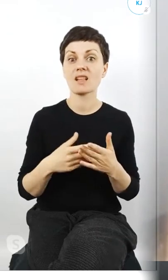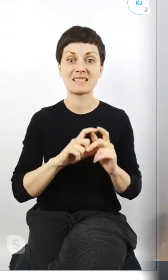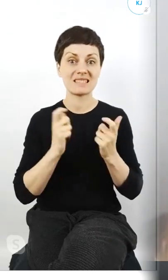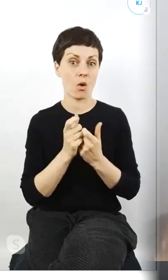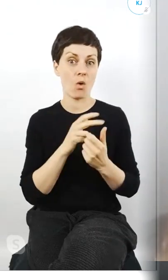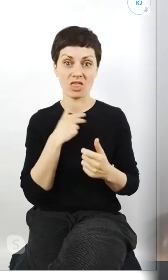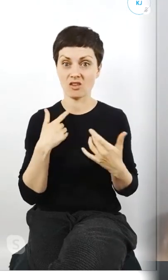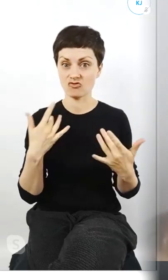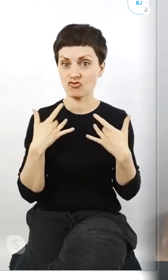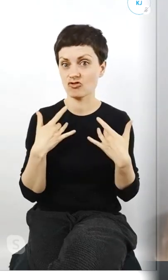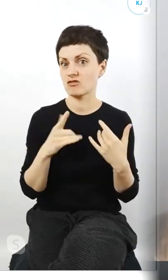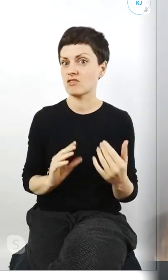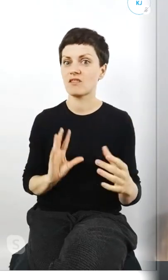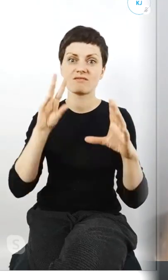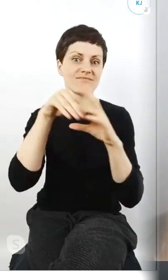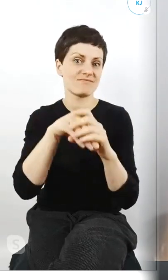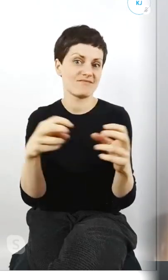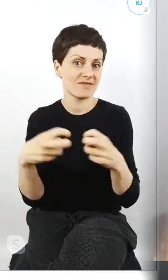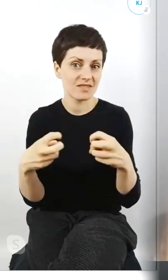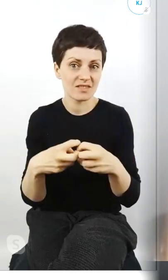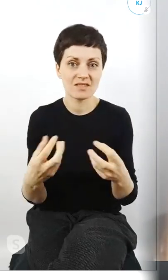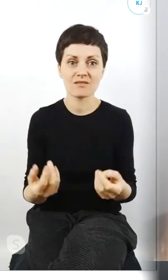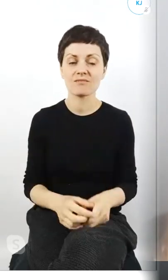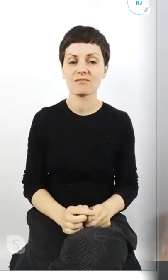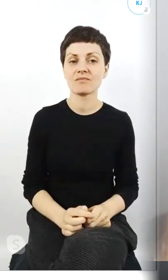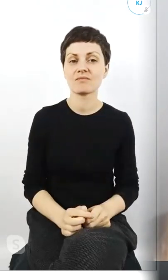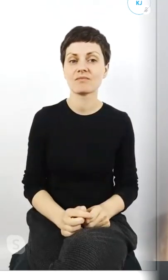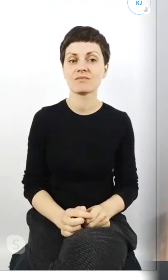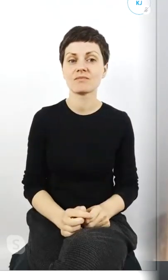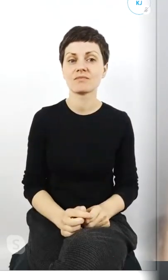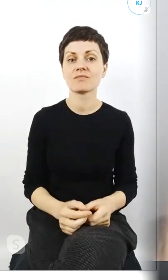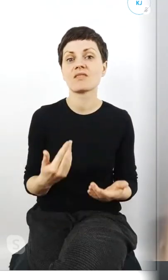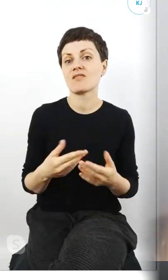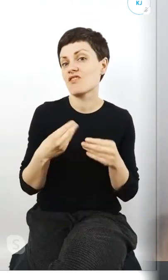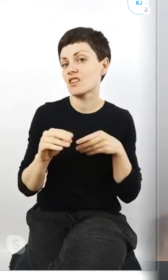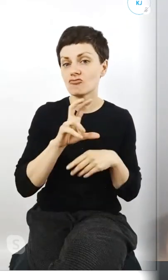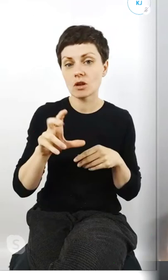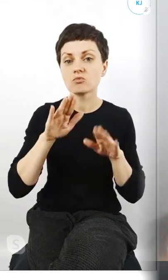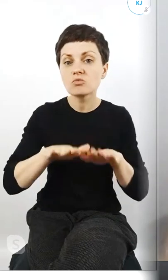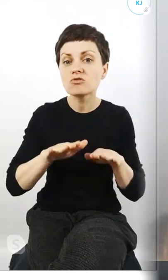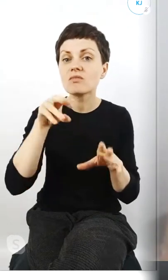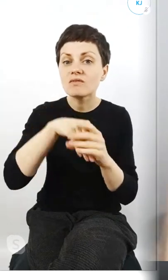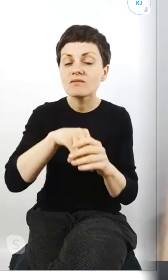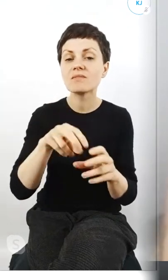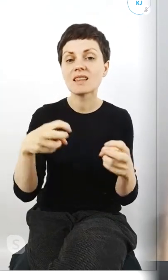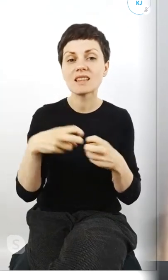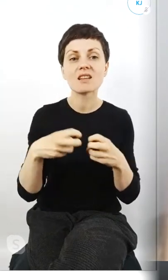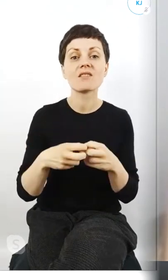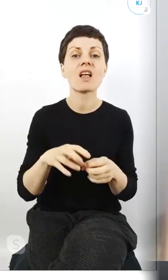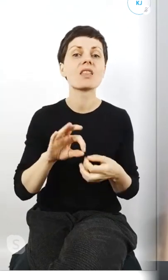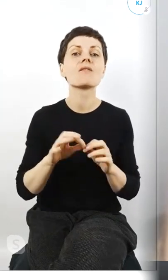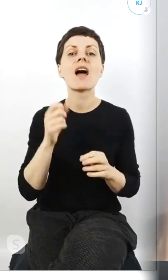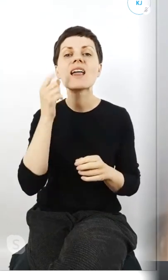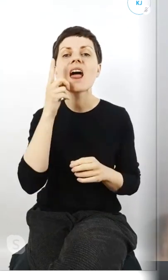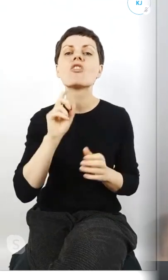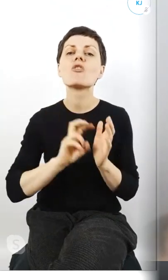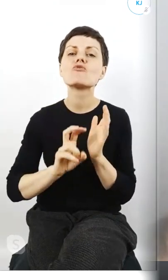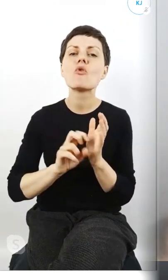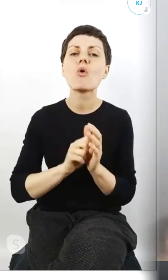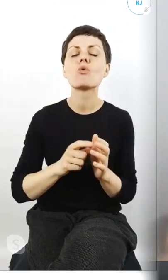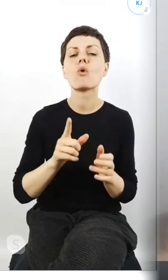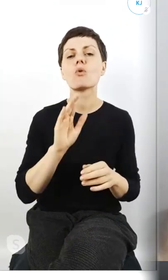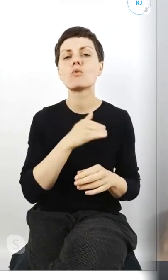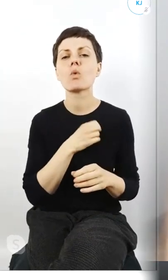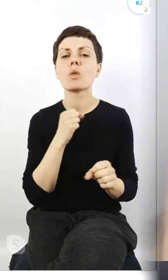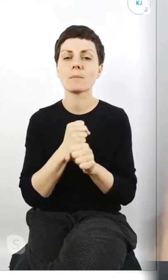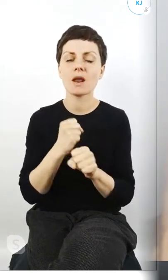jest teraz dopasowane do internetu przez to, jak wiele czasu w nim spędzamy i często rano idąc do szkoły czy do pracy, wracając,